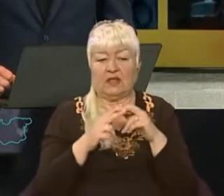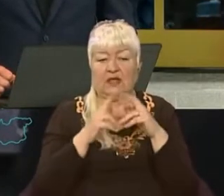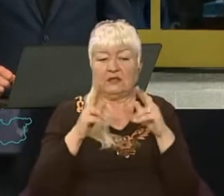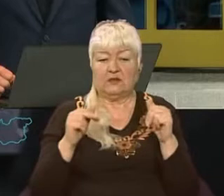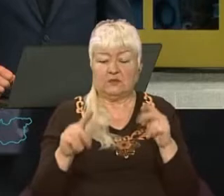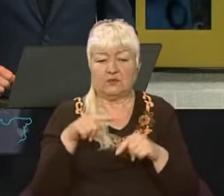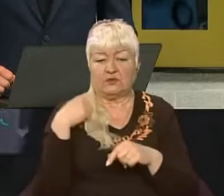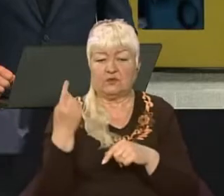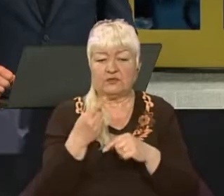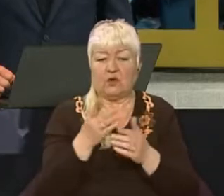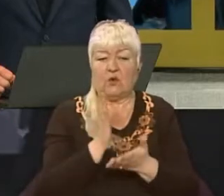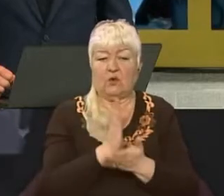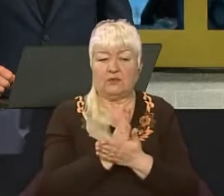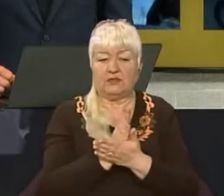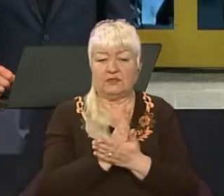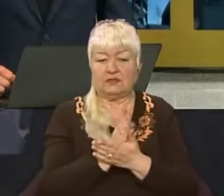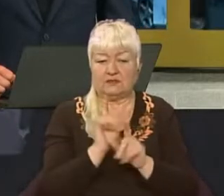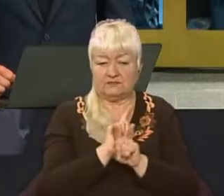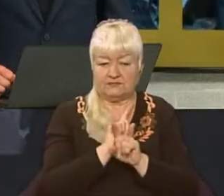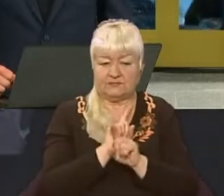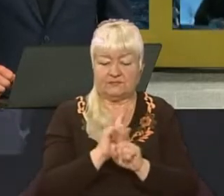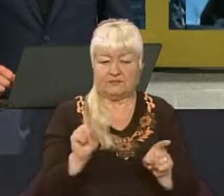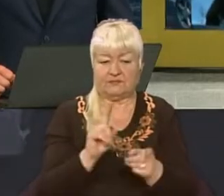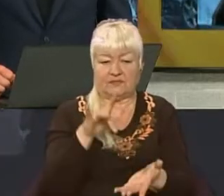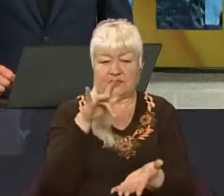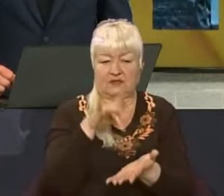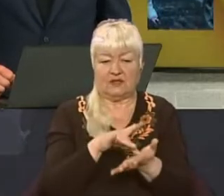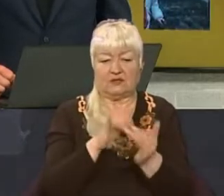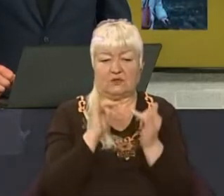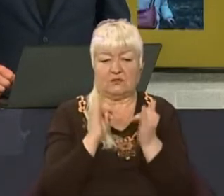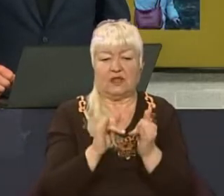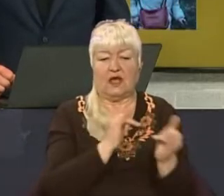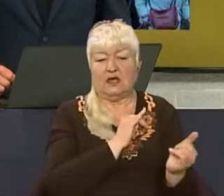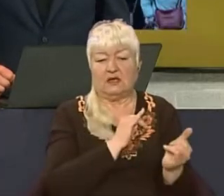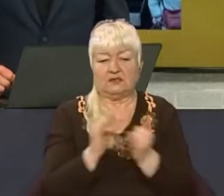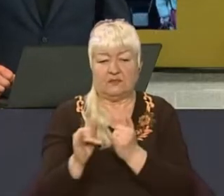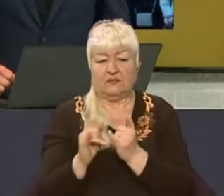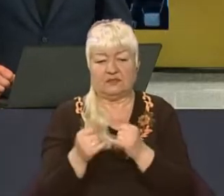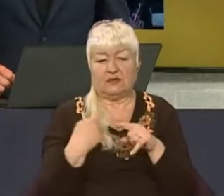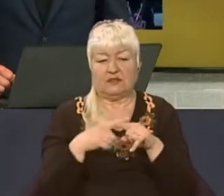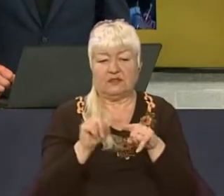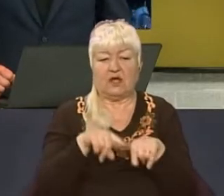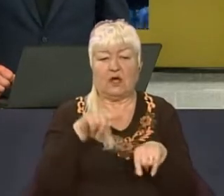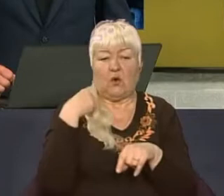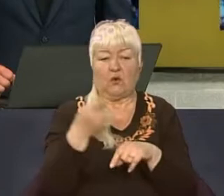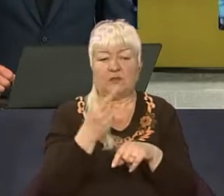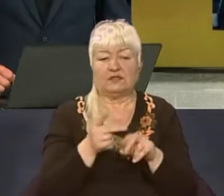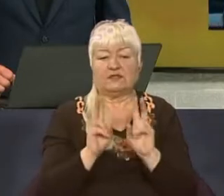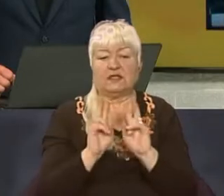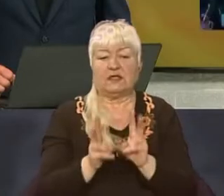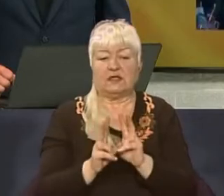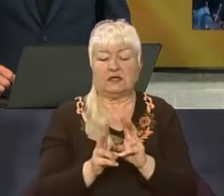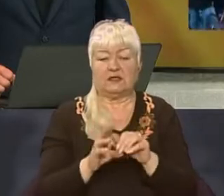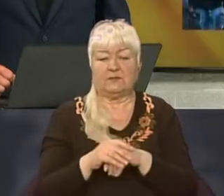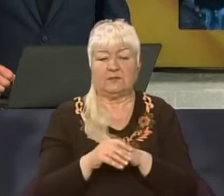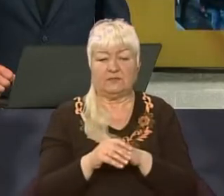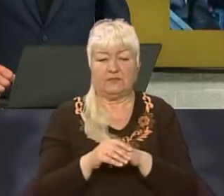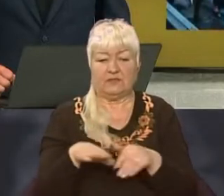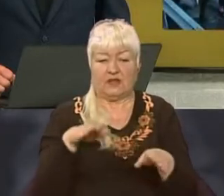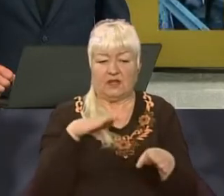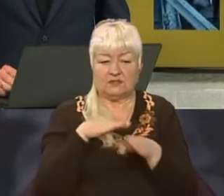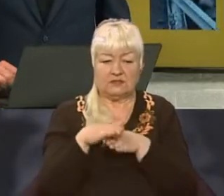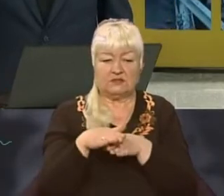Дніпропетровська область є своєрідним хабом для забезпечення тих областей, які безпосередньо